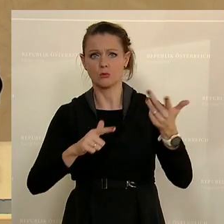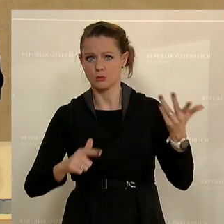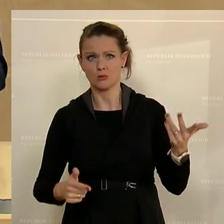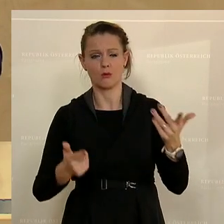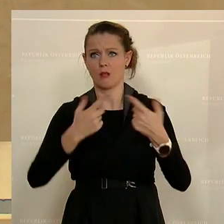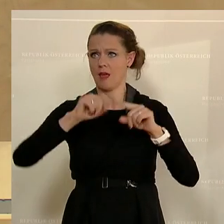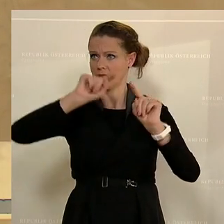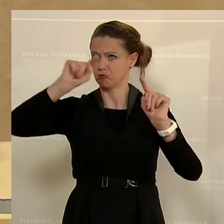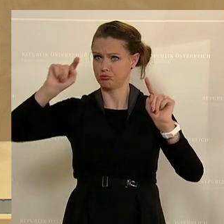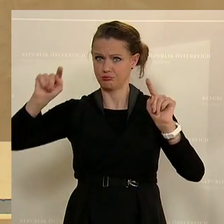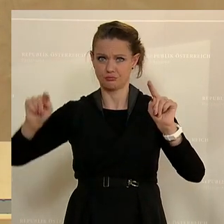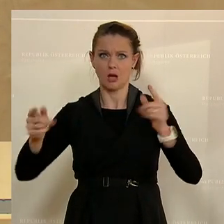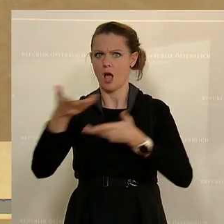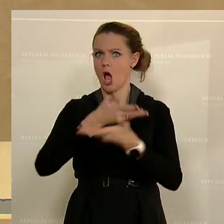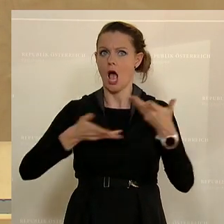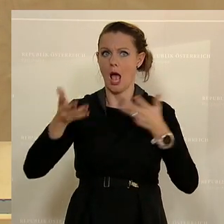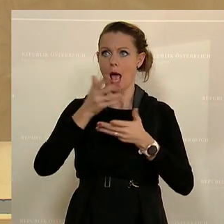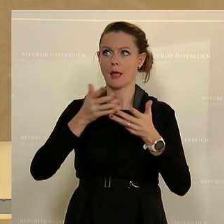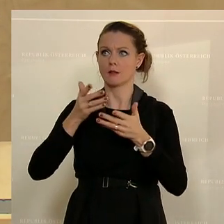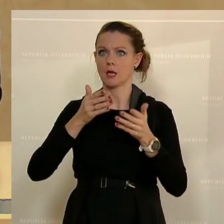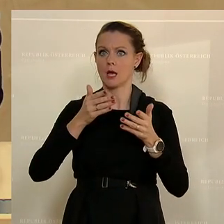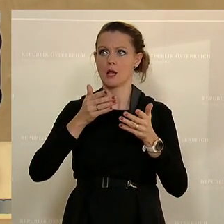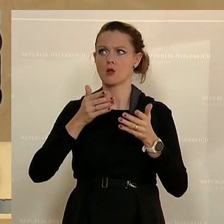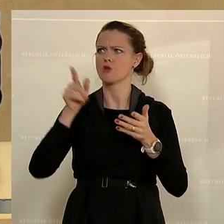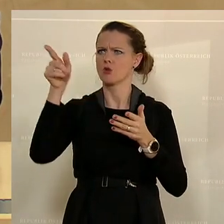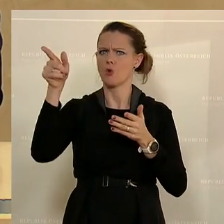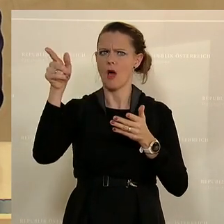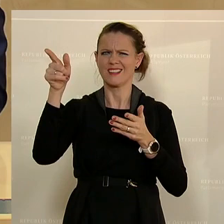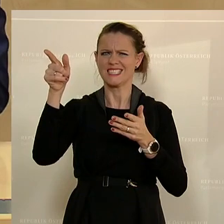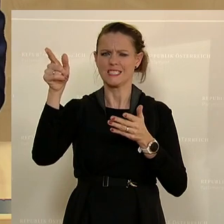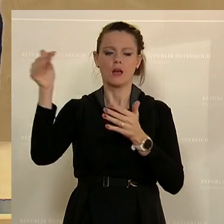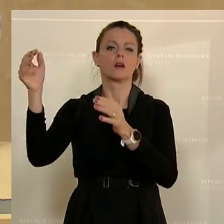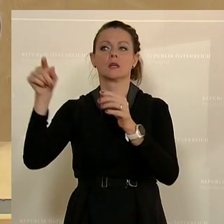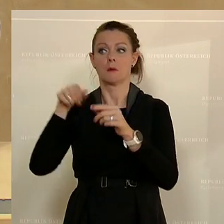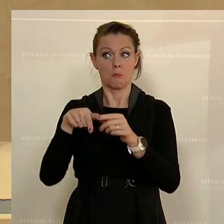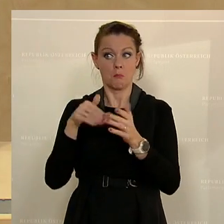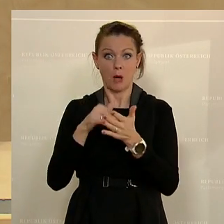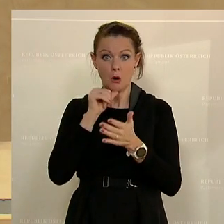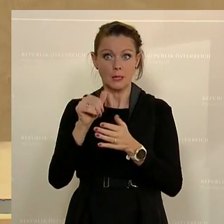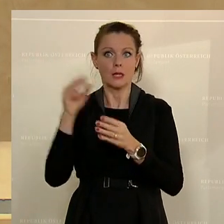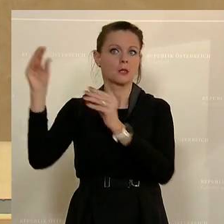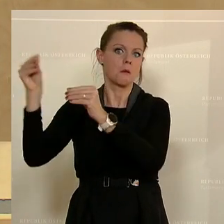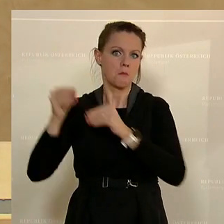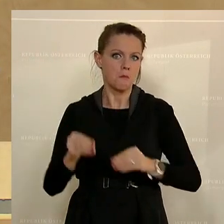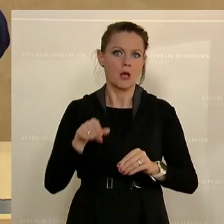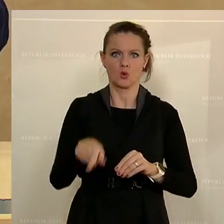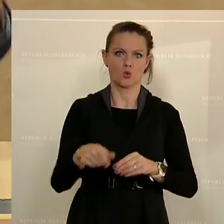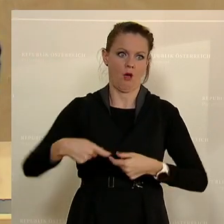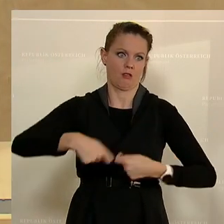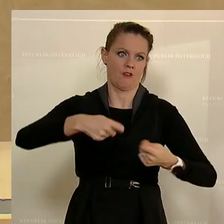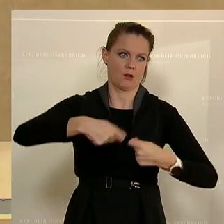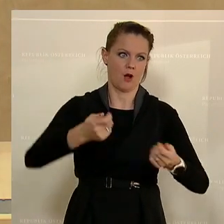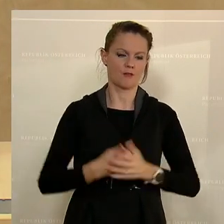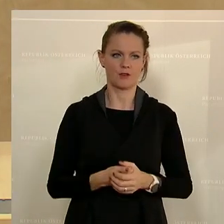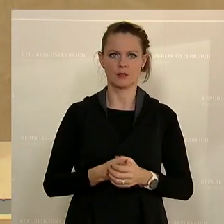sind, wo sich dieser Handel jetzt quasi hinverlegt, weil es dort die Ausnahmen gibt. Und es gibt doch nichts Einfacheres, dass der Minister bei der